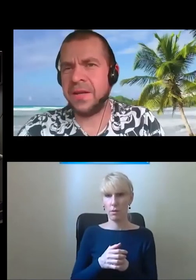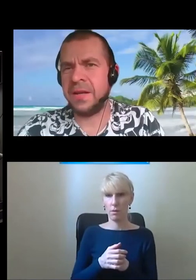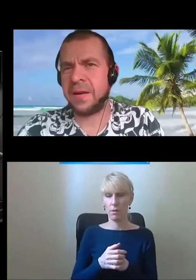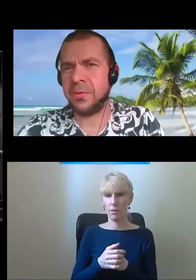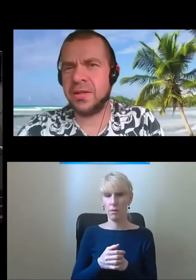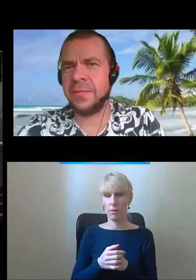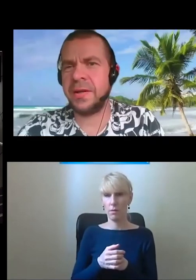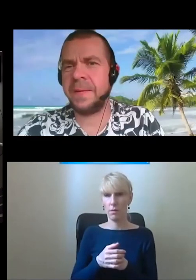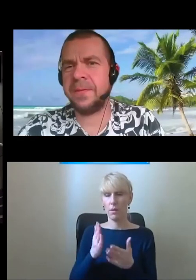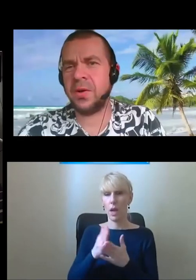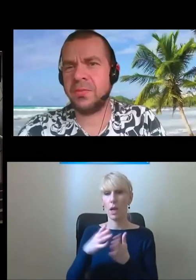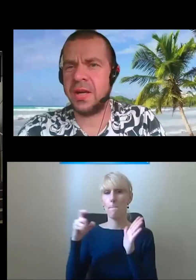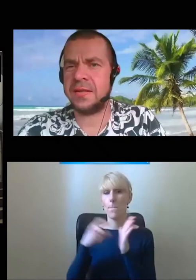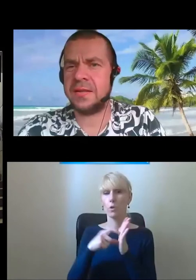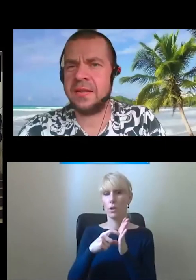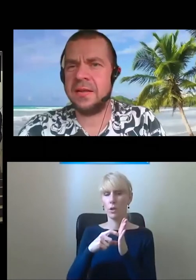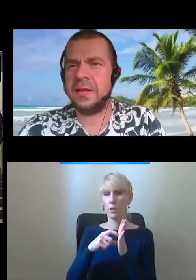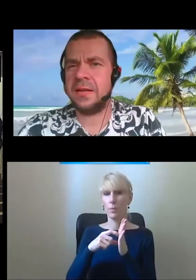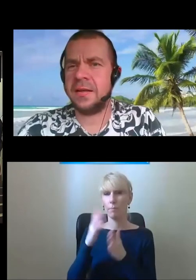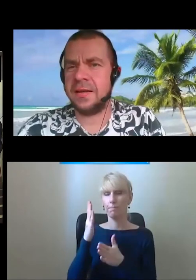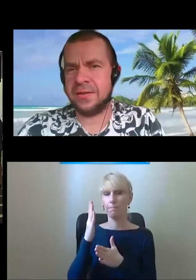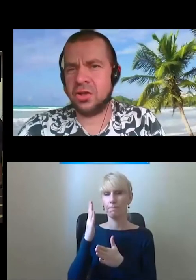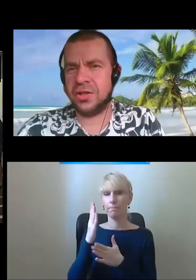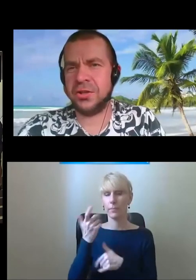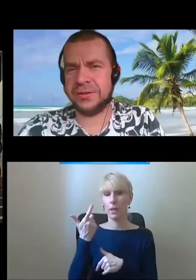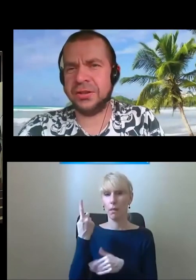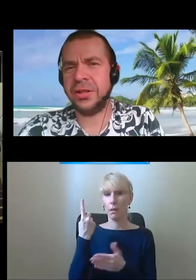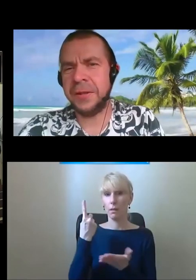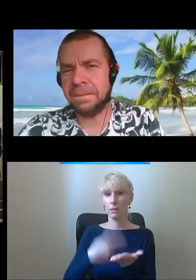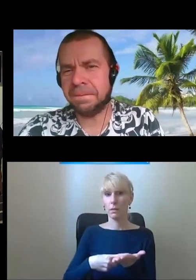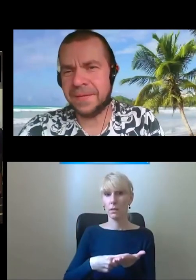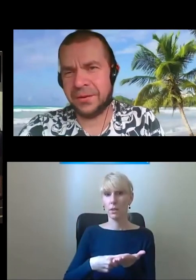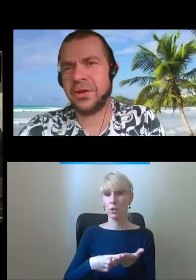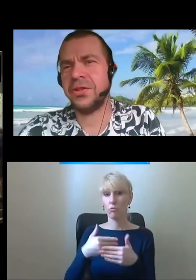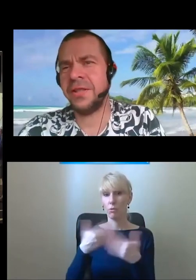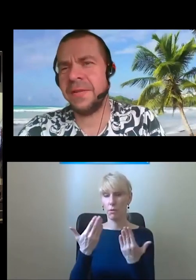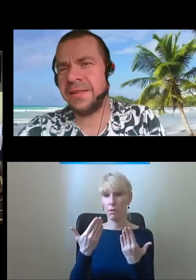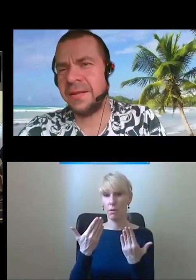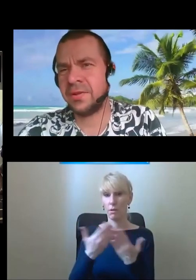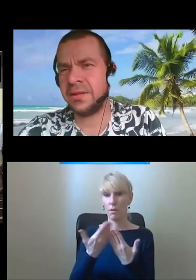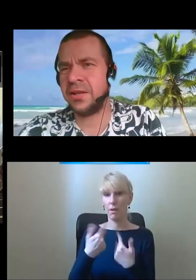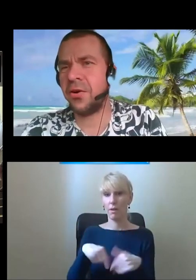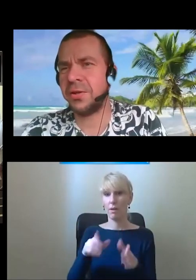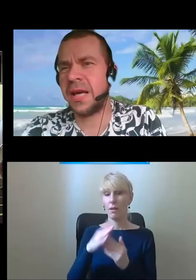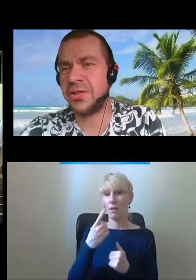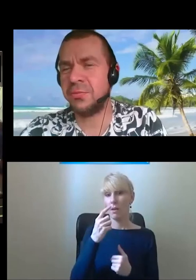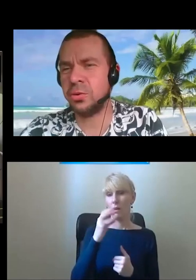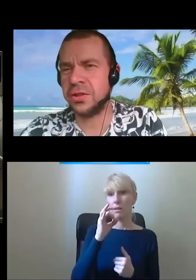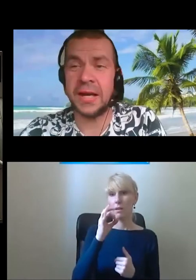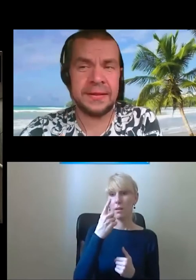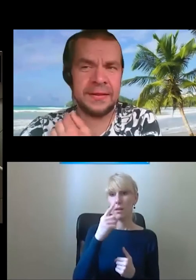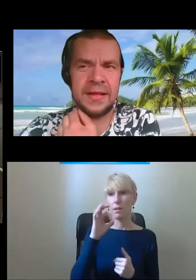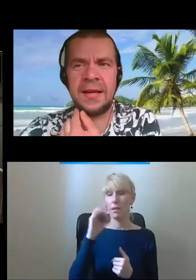Czyli jak podzielimy to przez tysiąc dni, to wychodzi 0,18